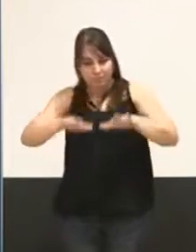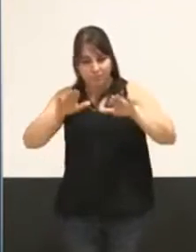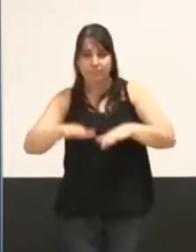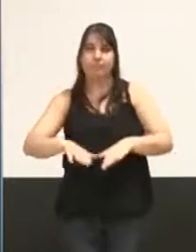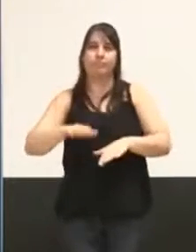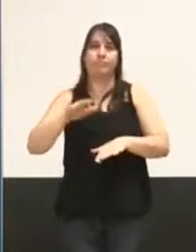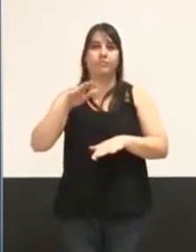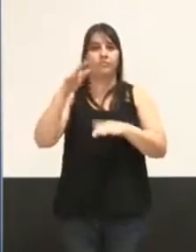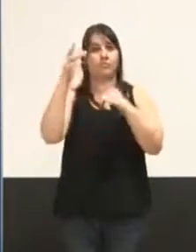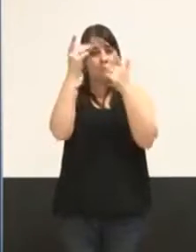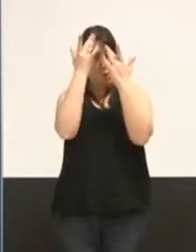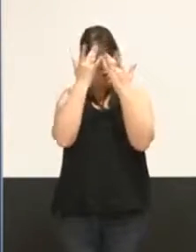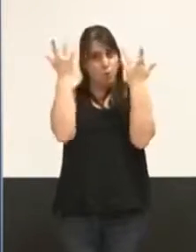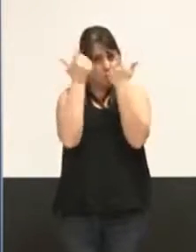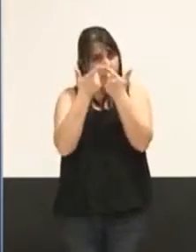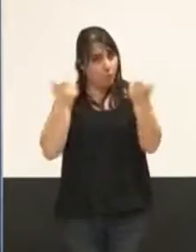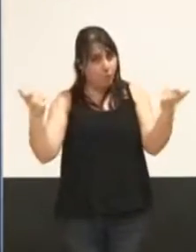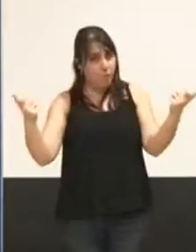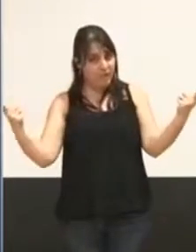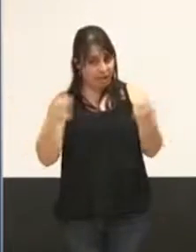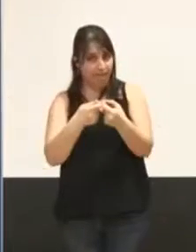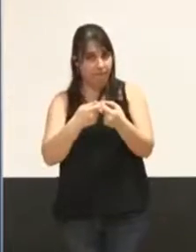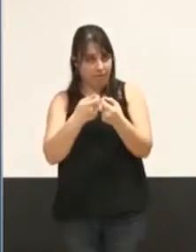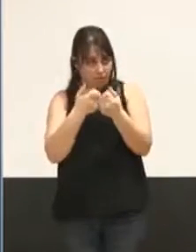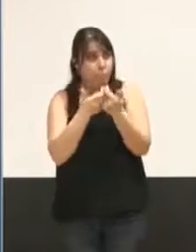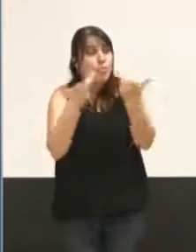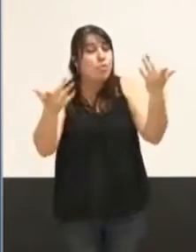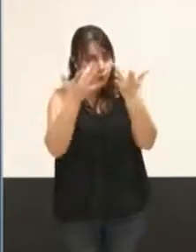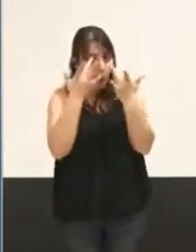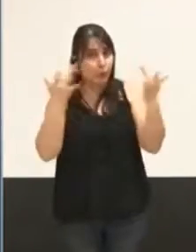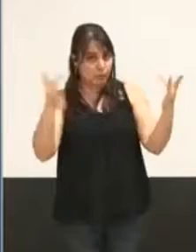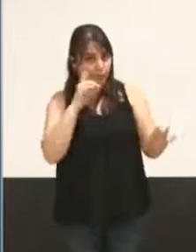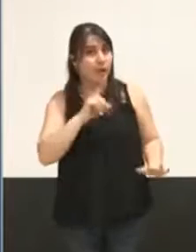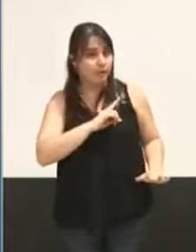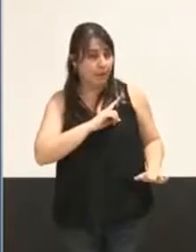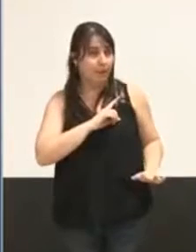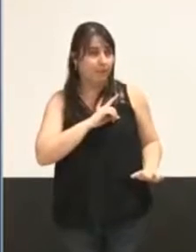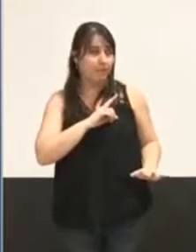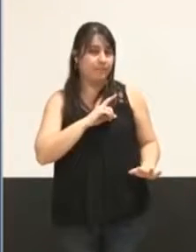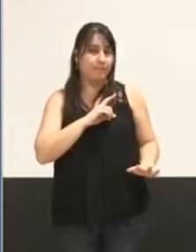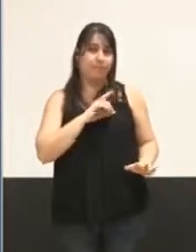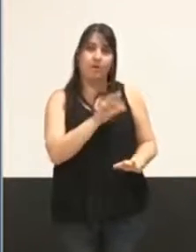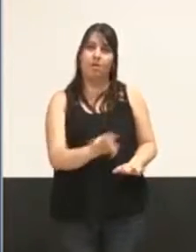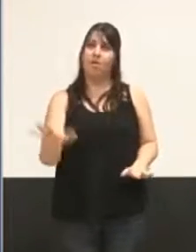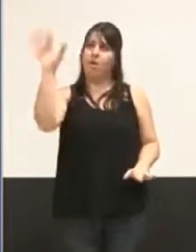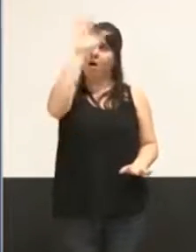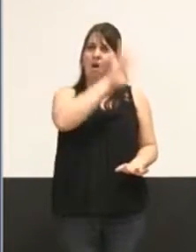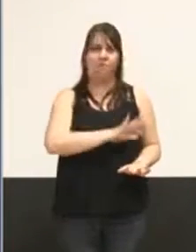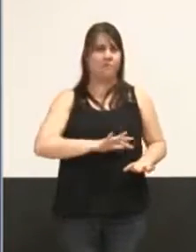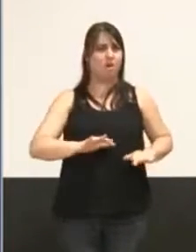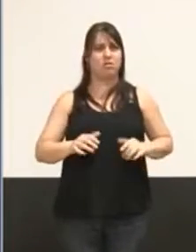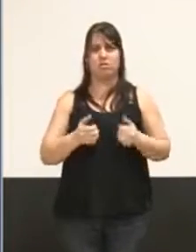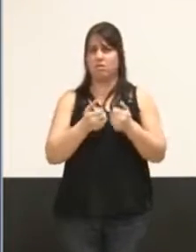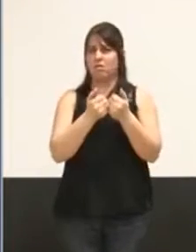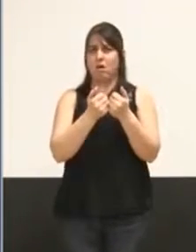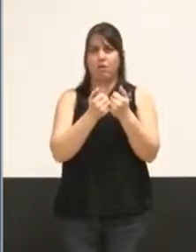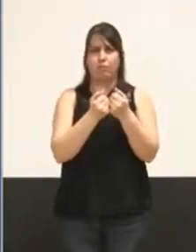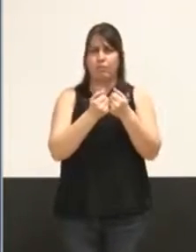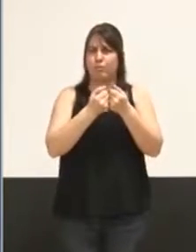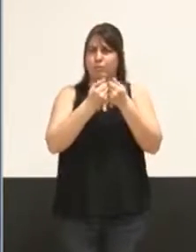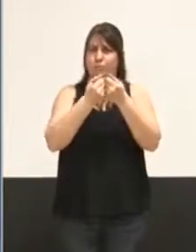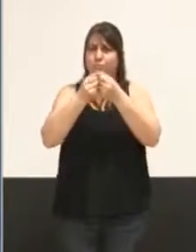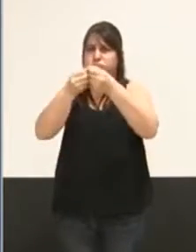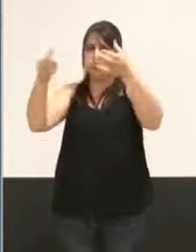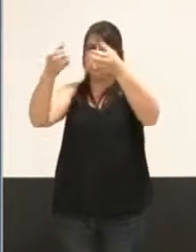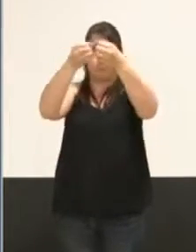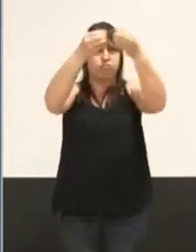pluriel volontairement, et qui sont fortement représentées en France, de nous aider